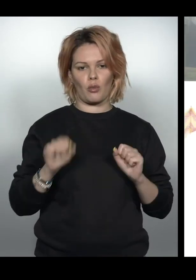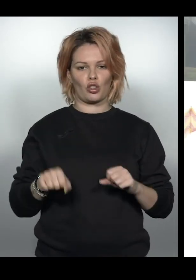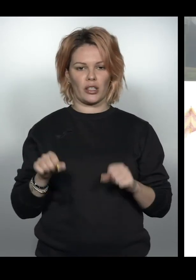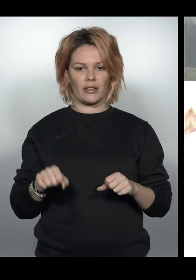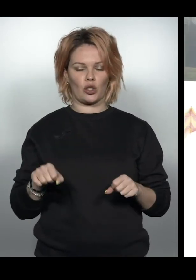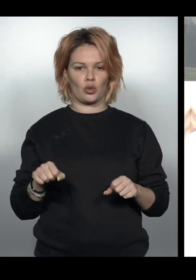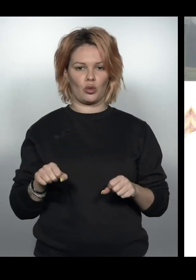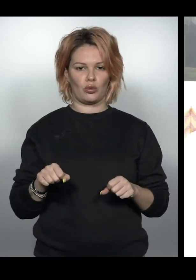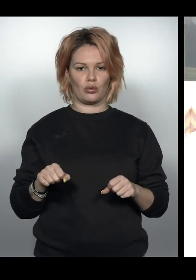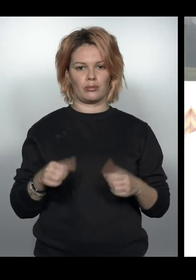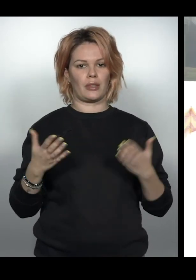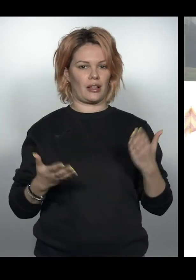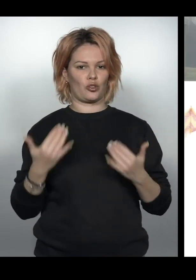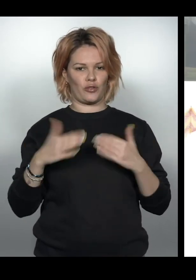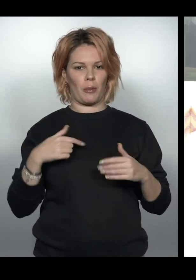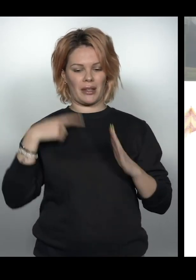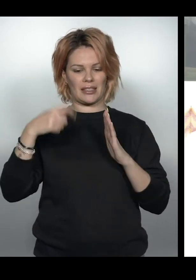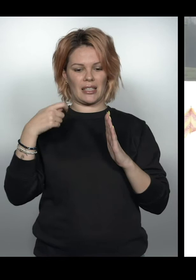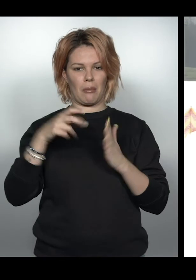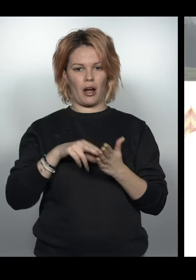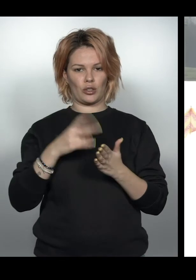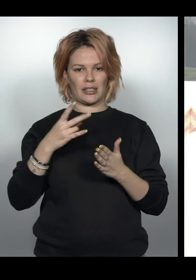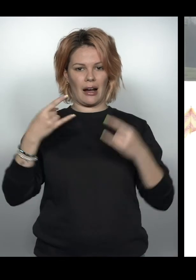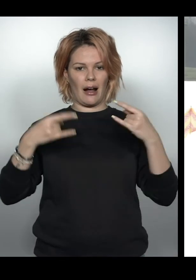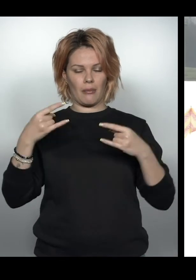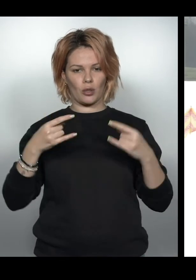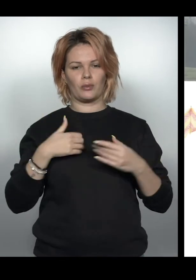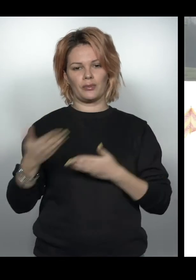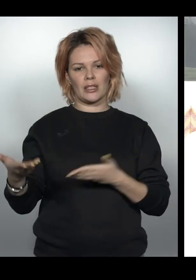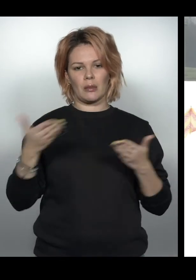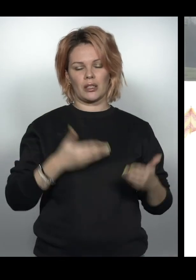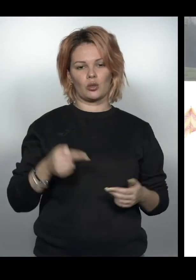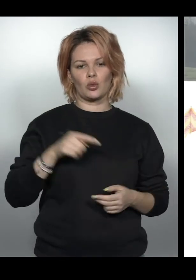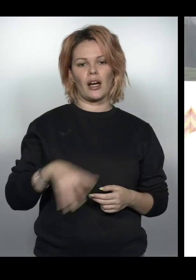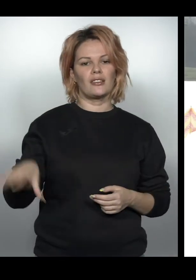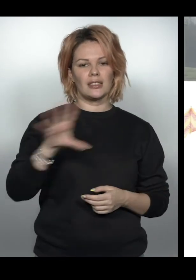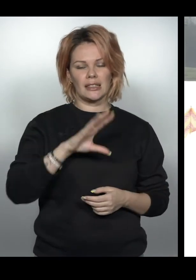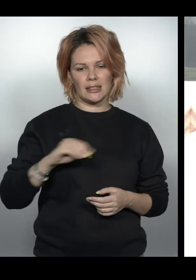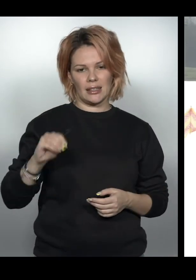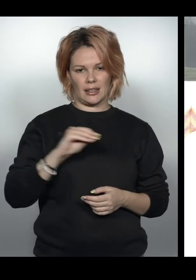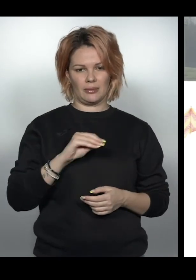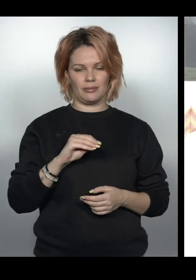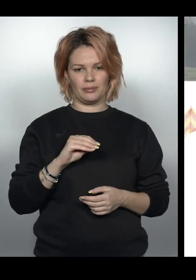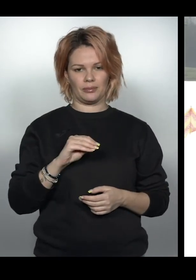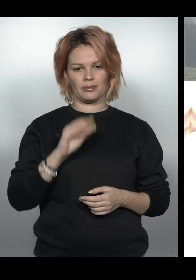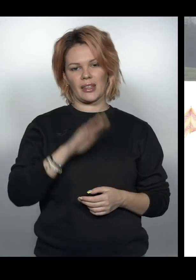Користуючись можливістю, раз вже мене знімають на каверу, я хотів би запросити сюди всіх